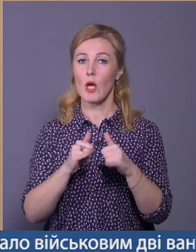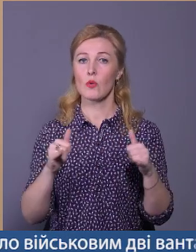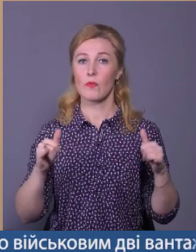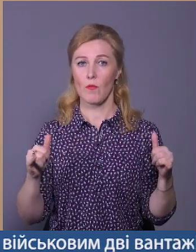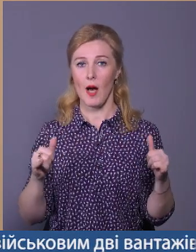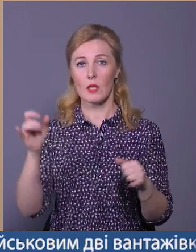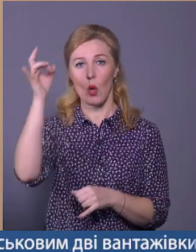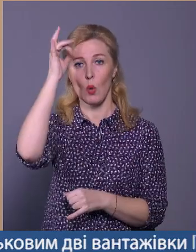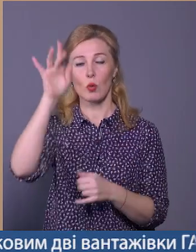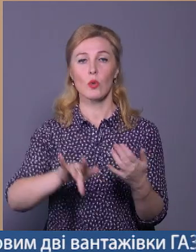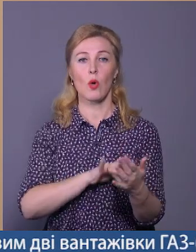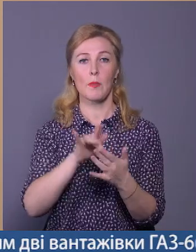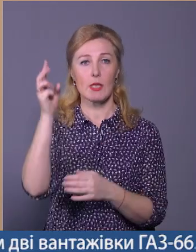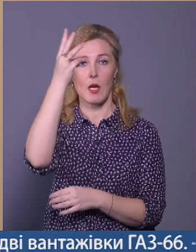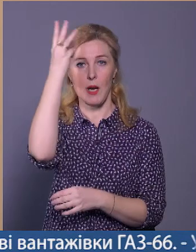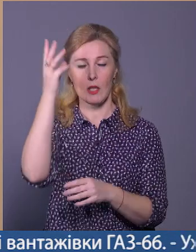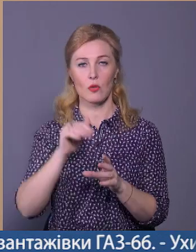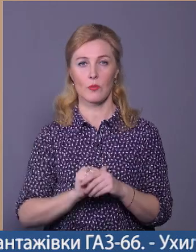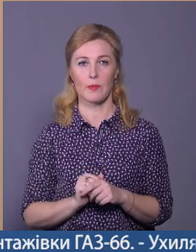культуру у місті Хмельницькому.